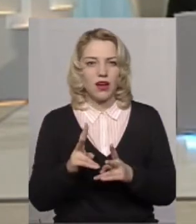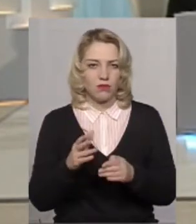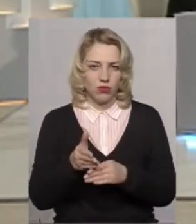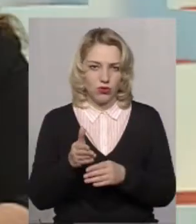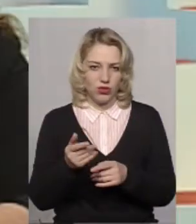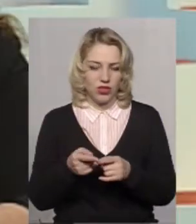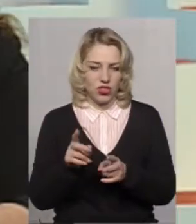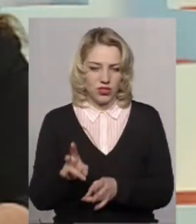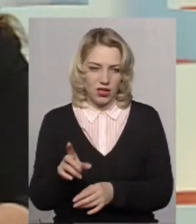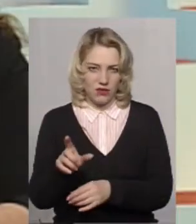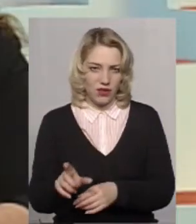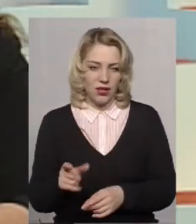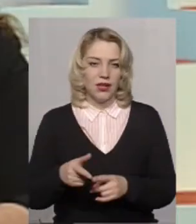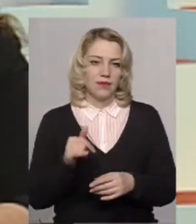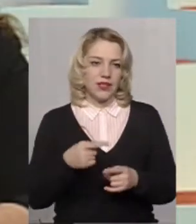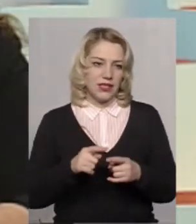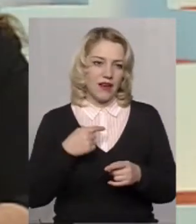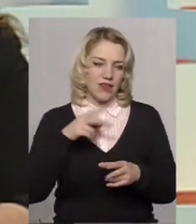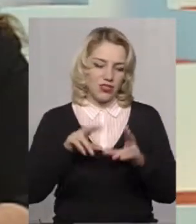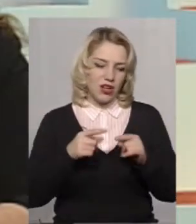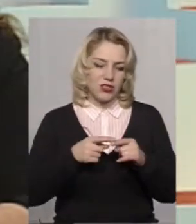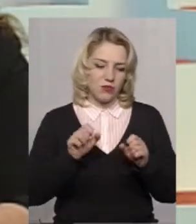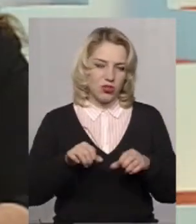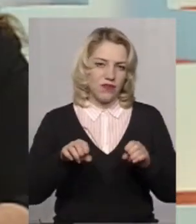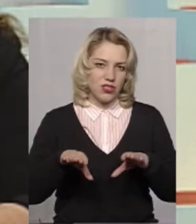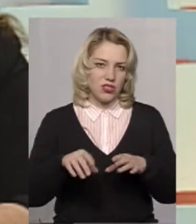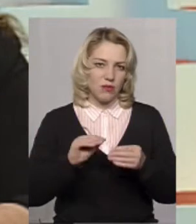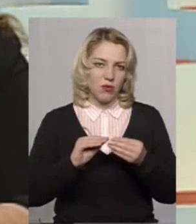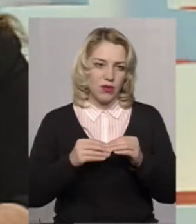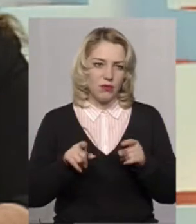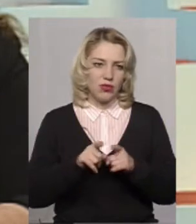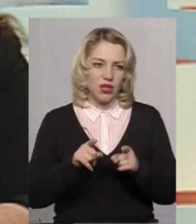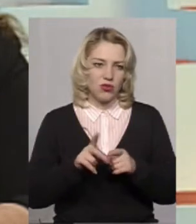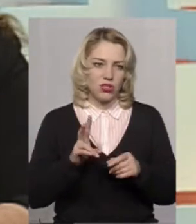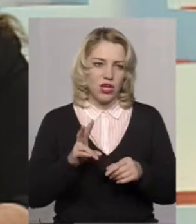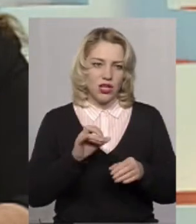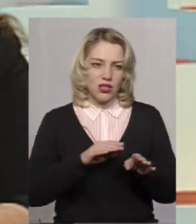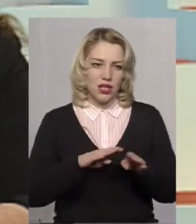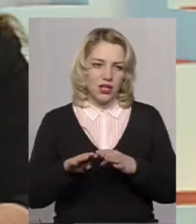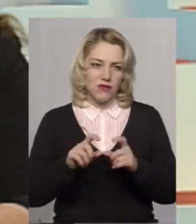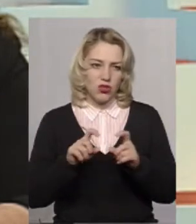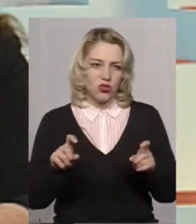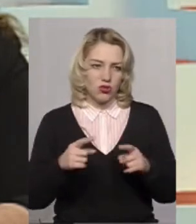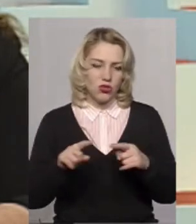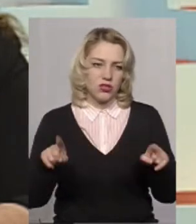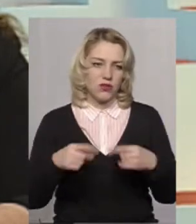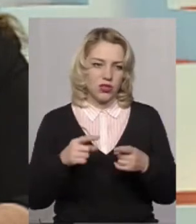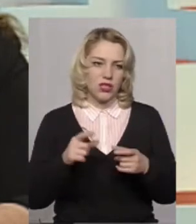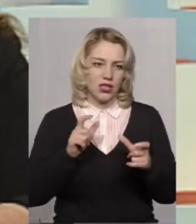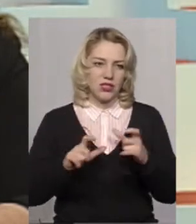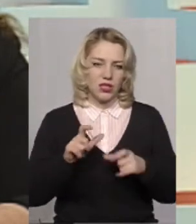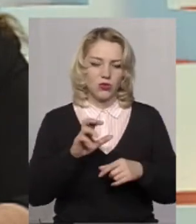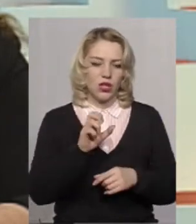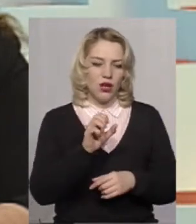Так, і вважаю, що це може вирішити проблему. Також вони запропонували, наприклад, на рівні школи створити інститут омбудсмена,